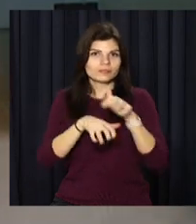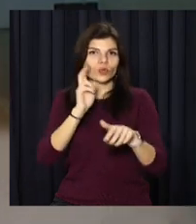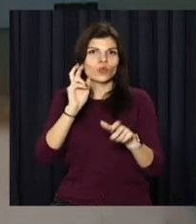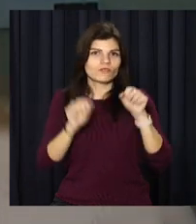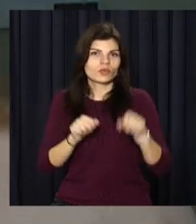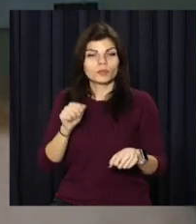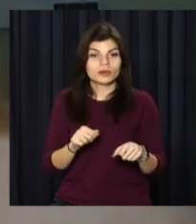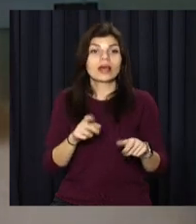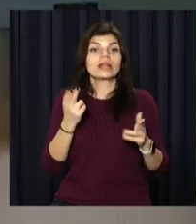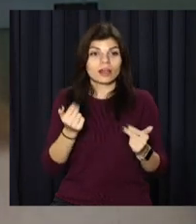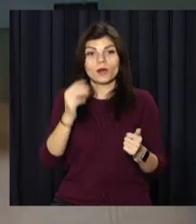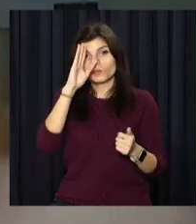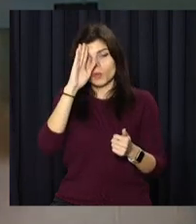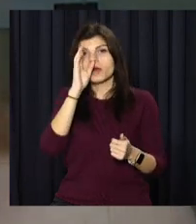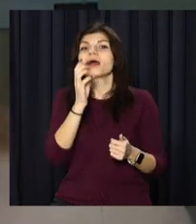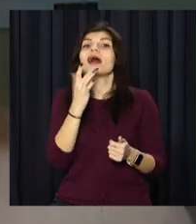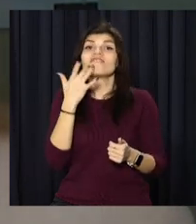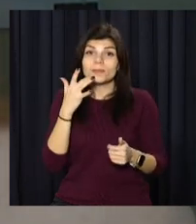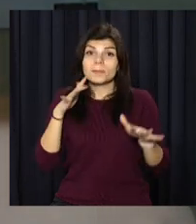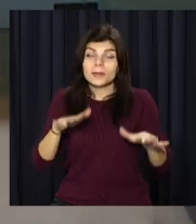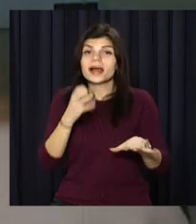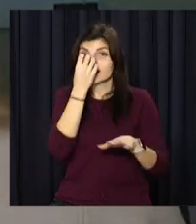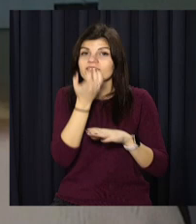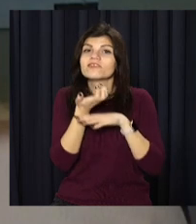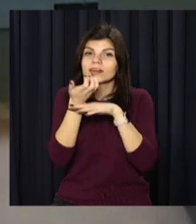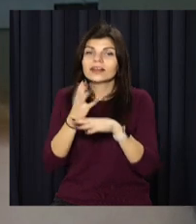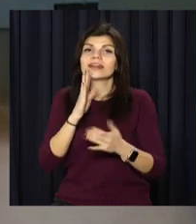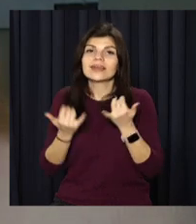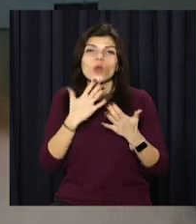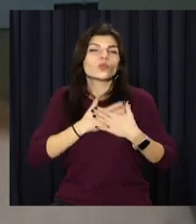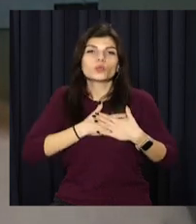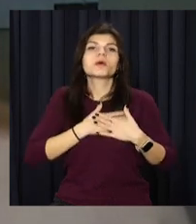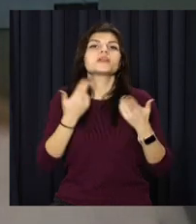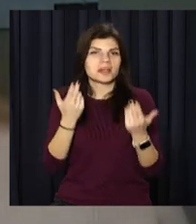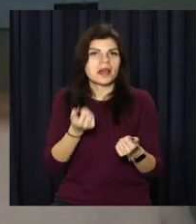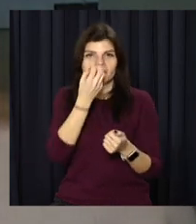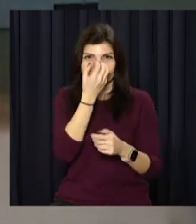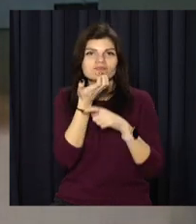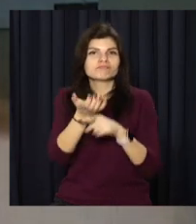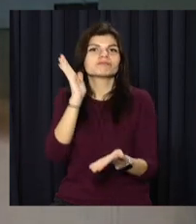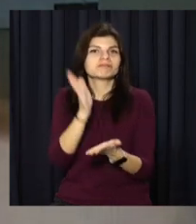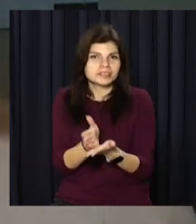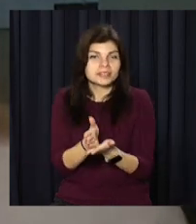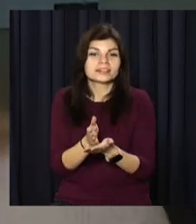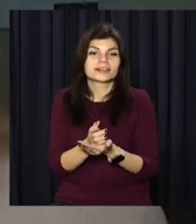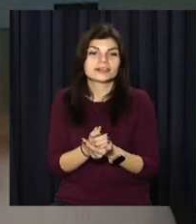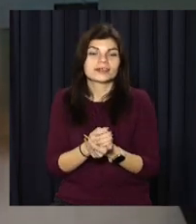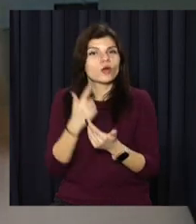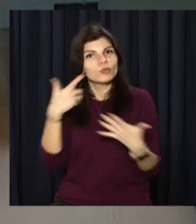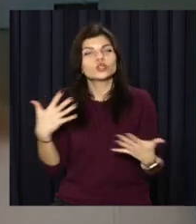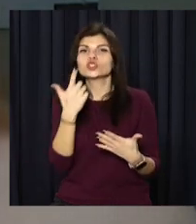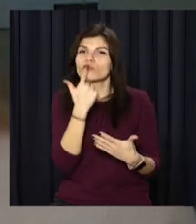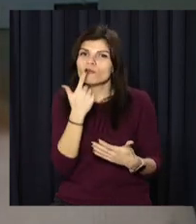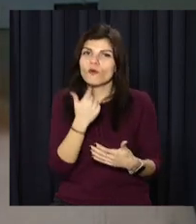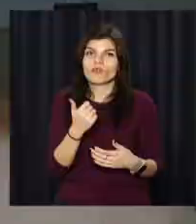чоловіки дарують квіти своїм нареченим, своїм коханим. Це зазвичай червоні